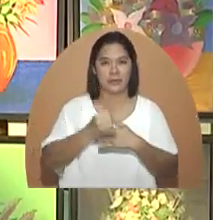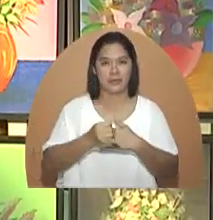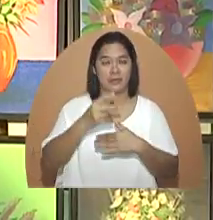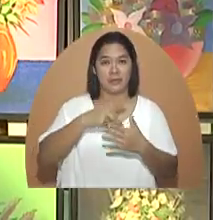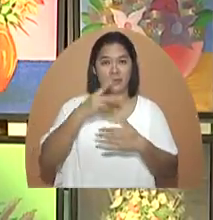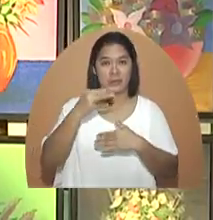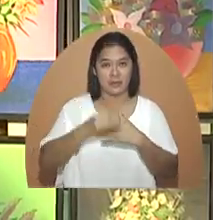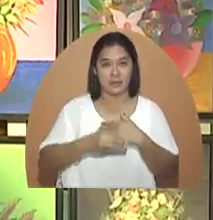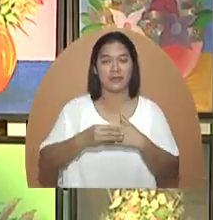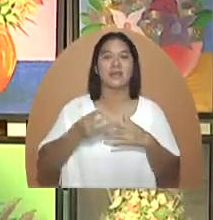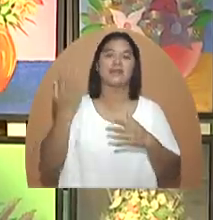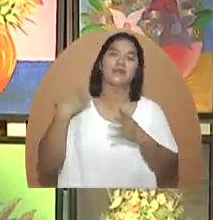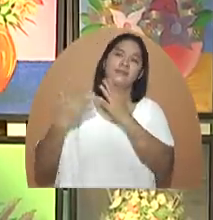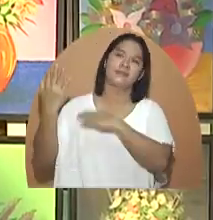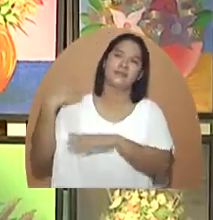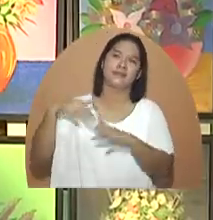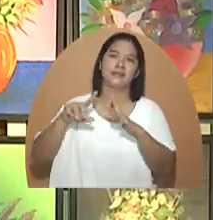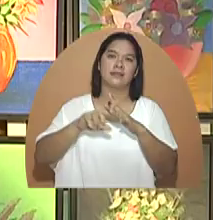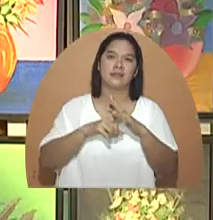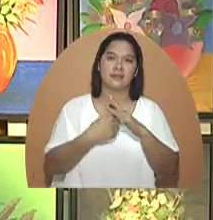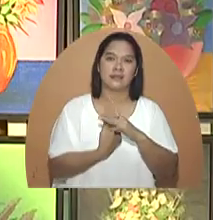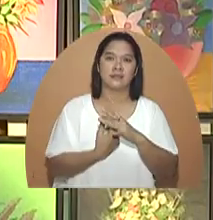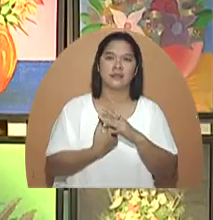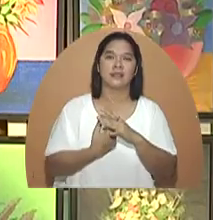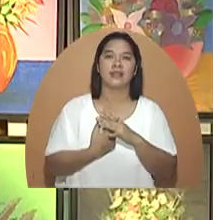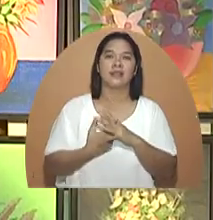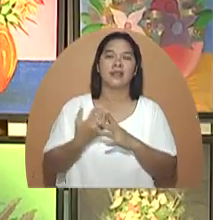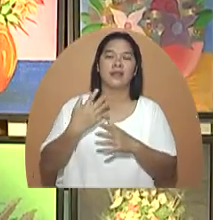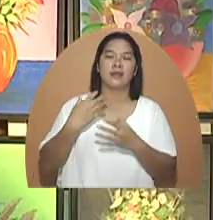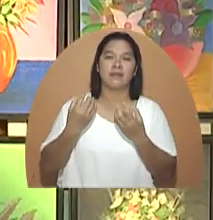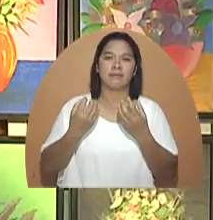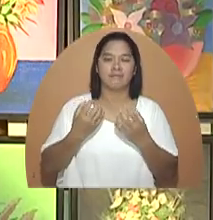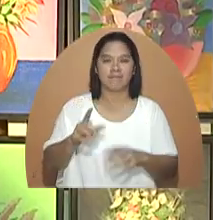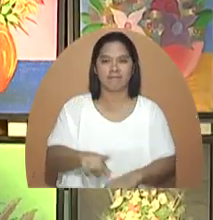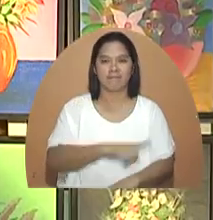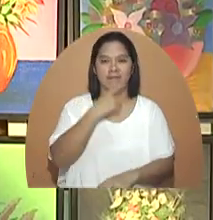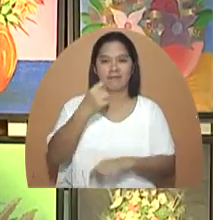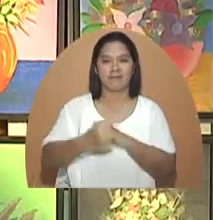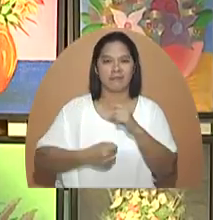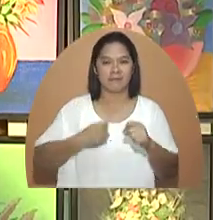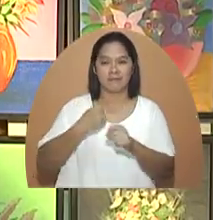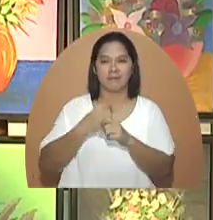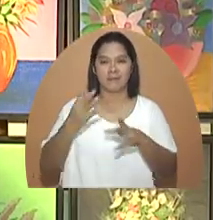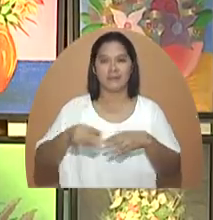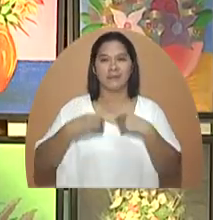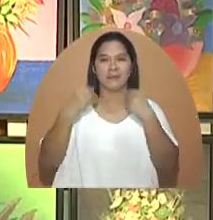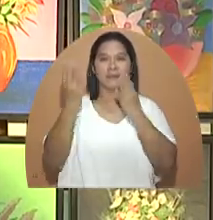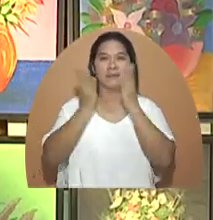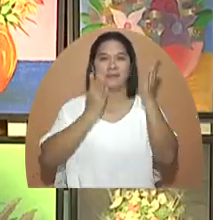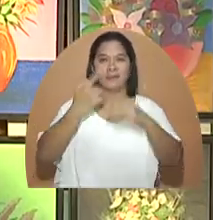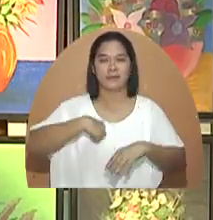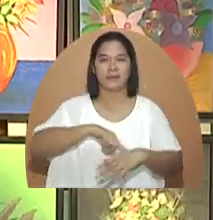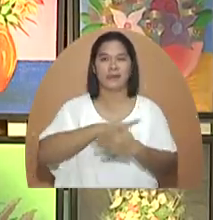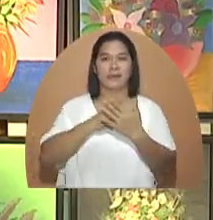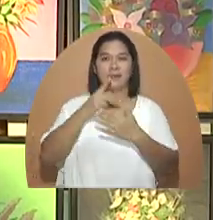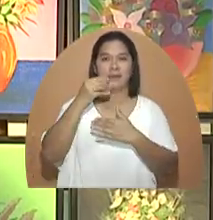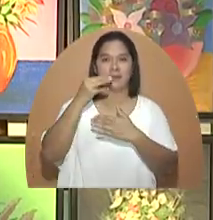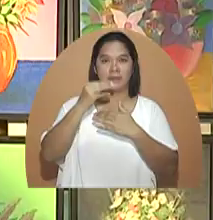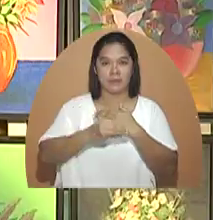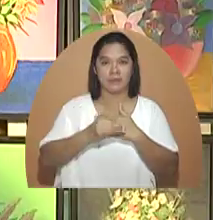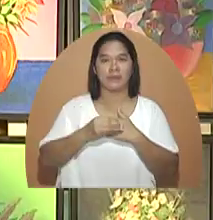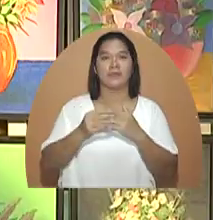programa mula lang tayo magsimula pa lamang. Ilan taon na rin nagbibigyan ng servisyo publiko ang ating programa